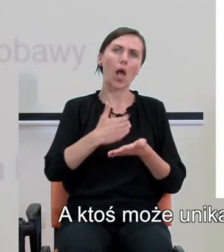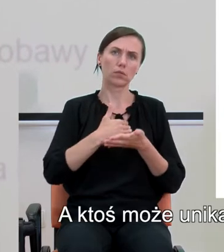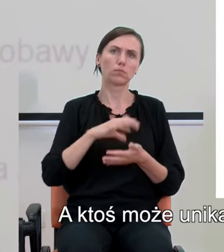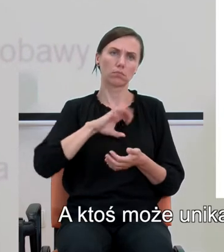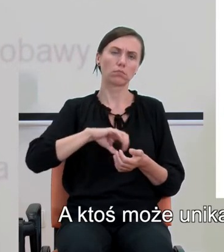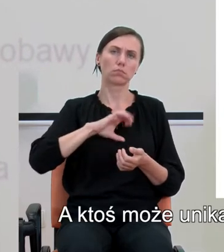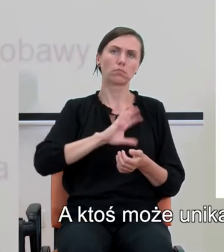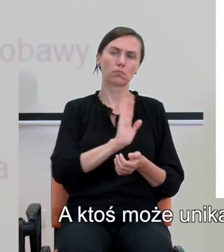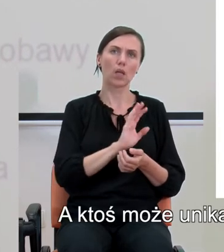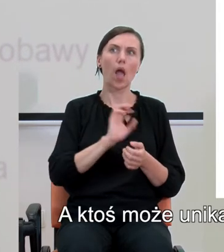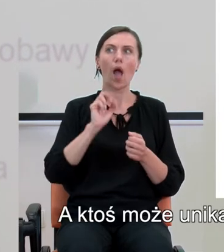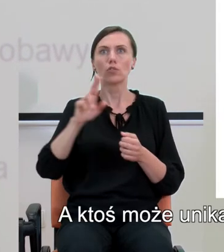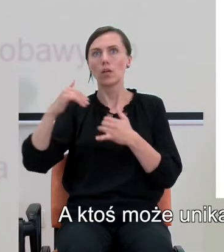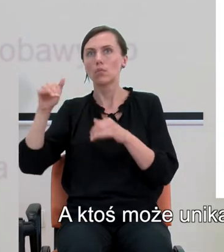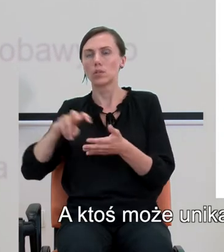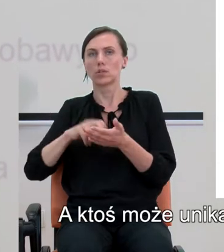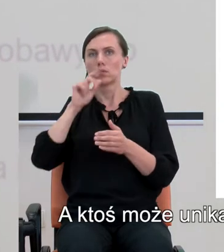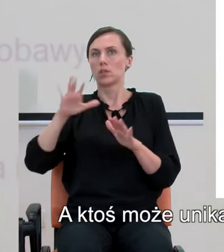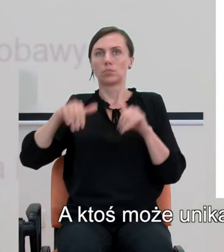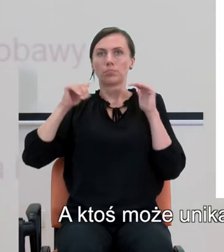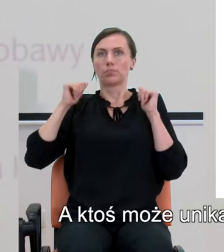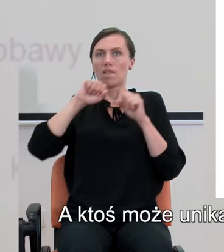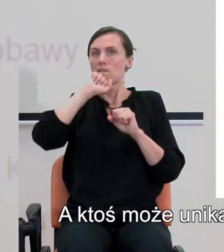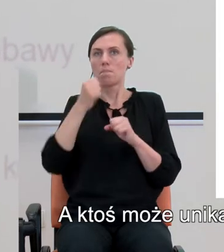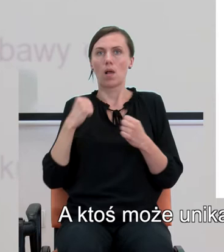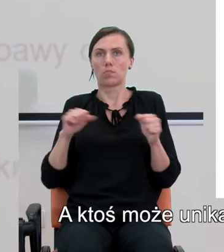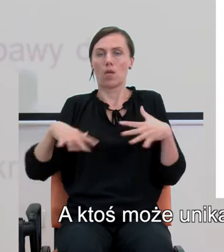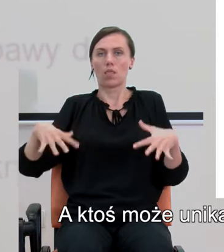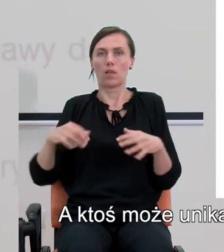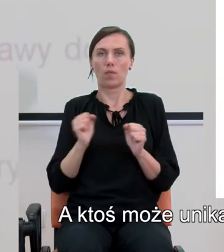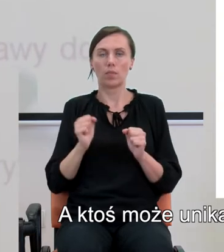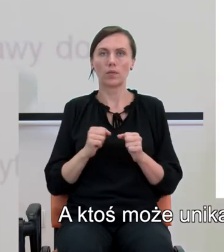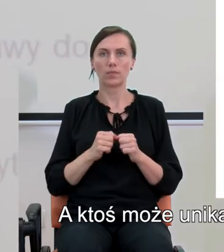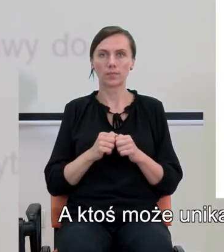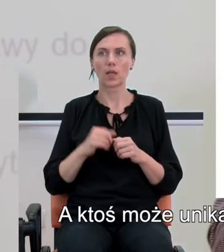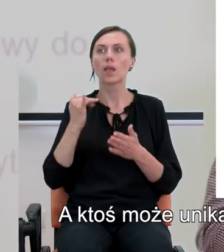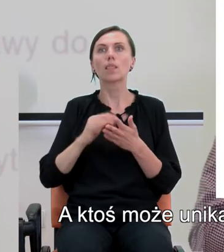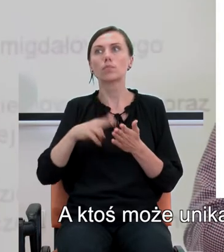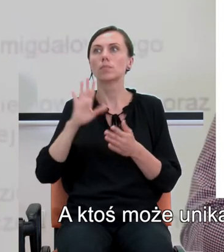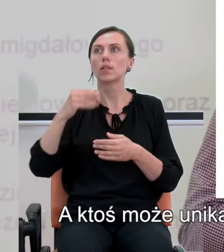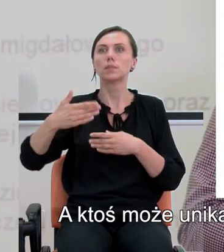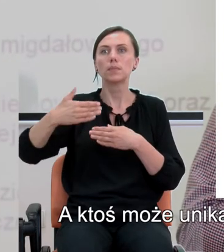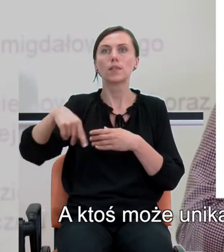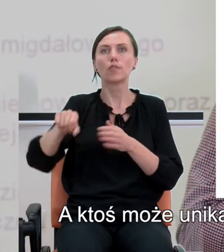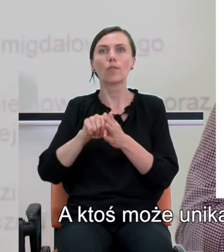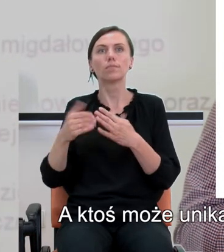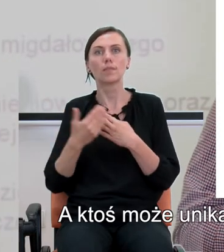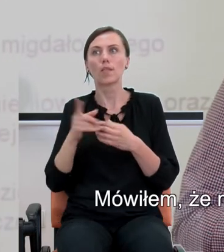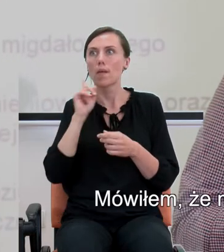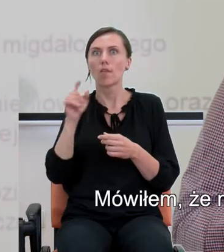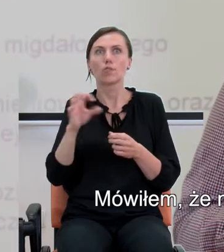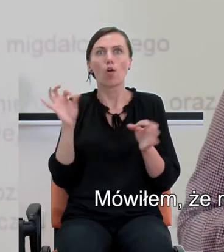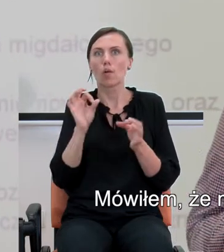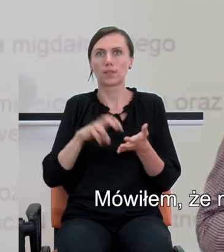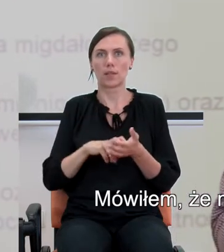a ktoś może unikać tego całkowicie wtedy, kiedy zbliża się to do fobii.